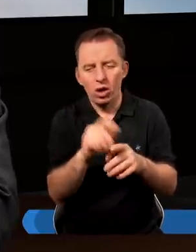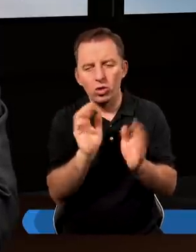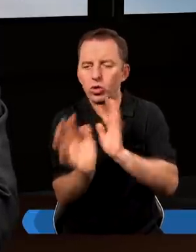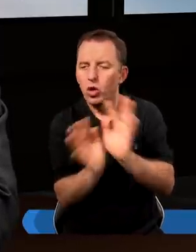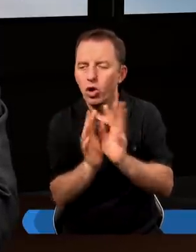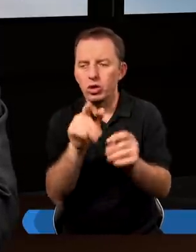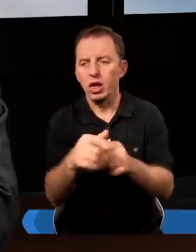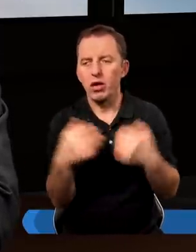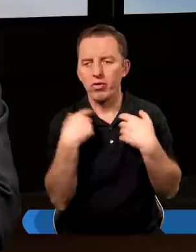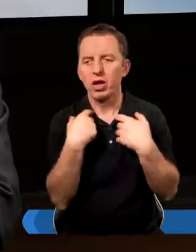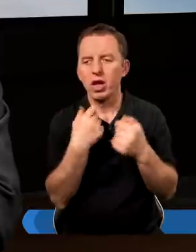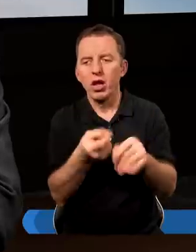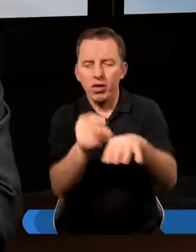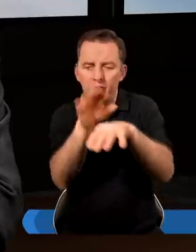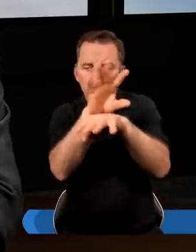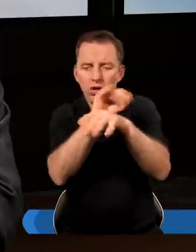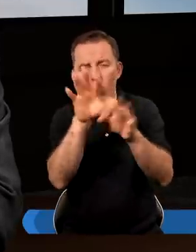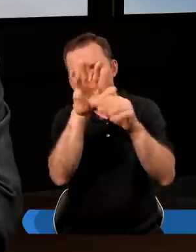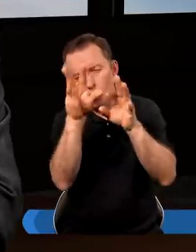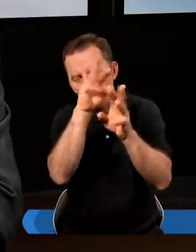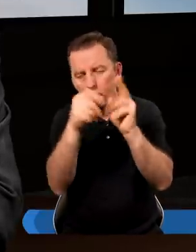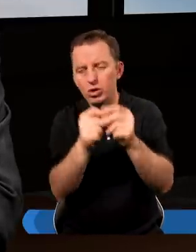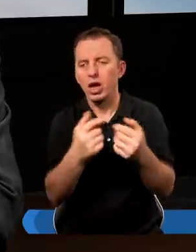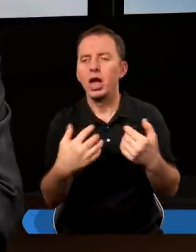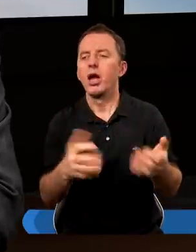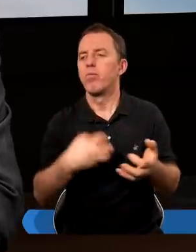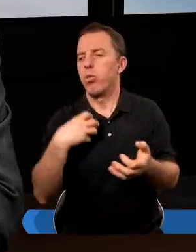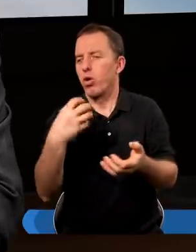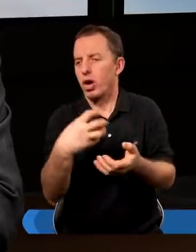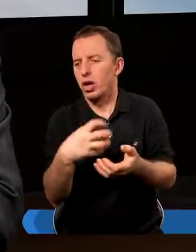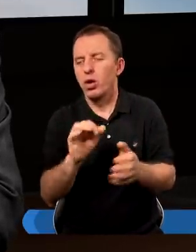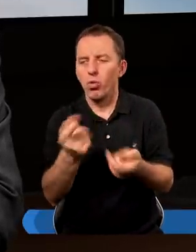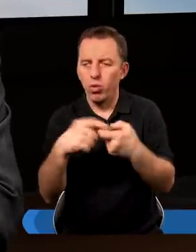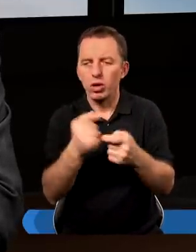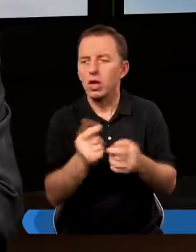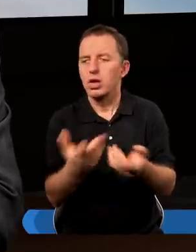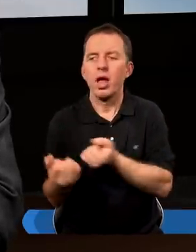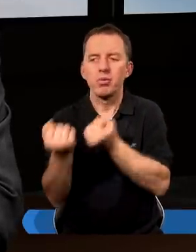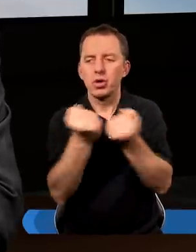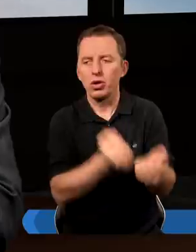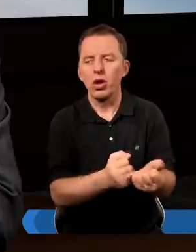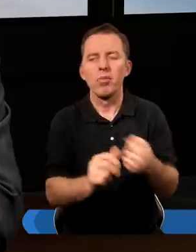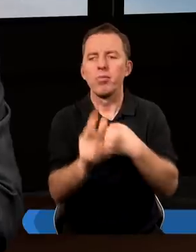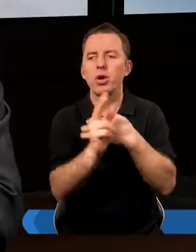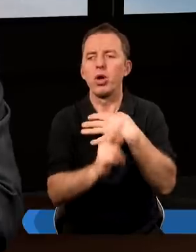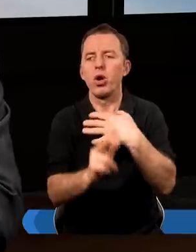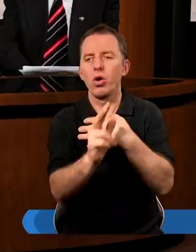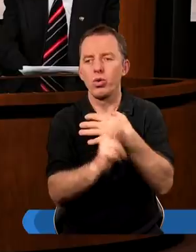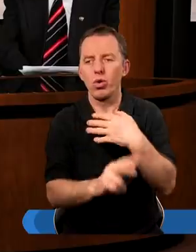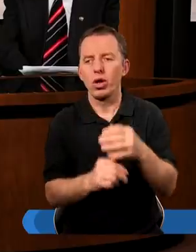troski tego wieku i zwodnicze uroki bogactwa tłamszą słowo tak, że nie przynosi plonu.